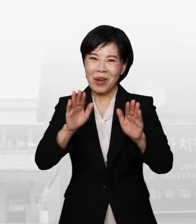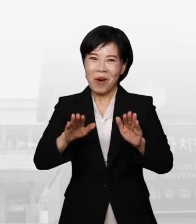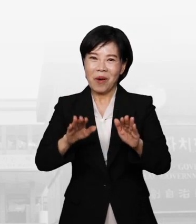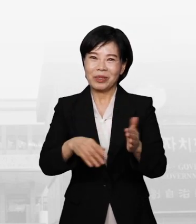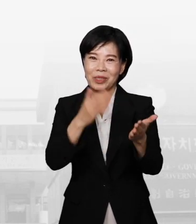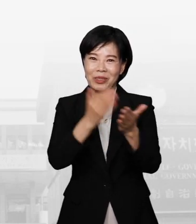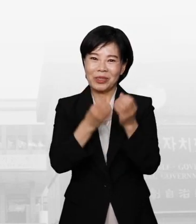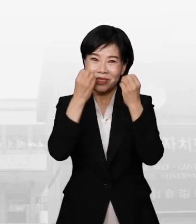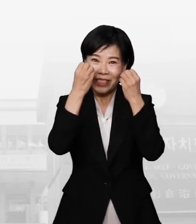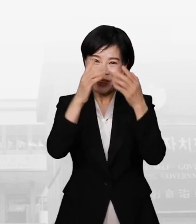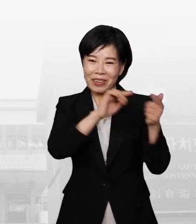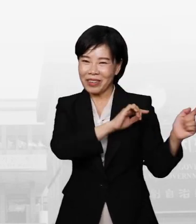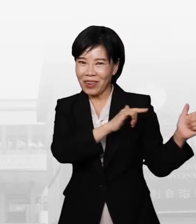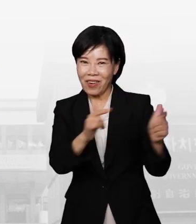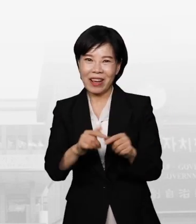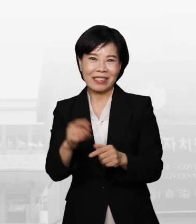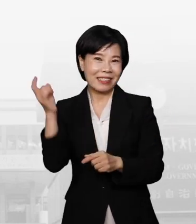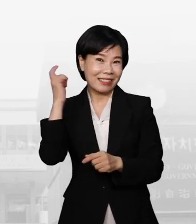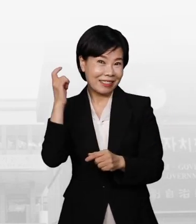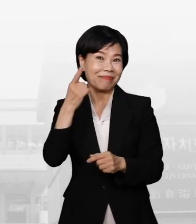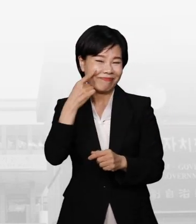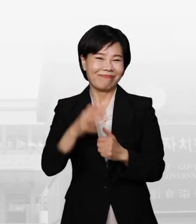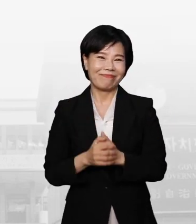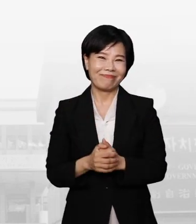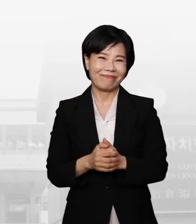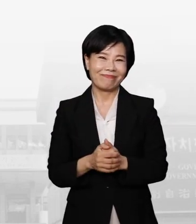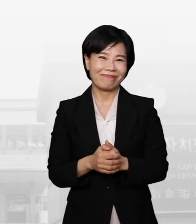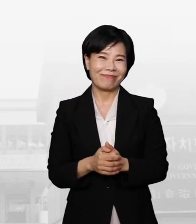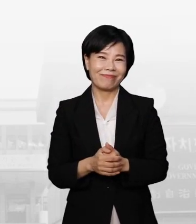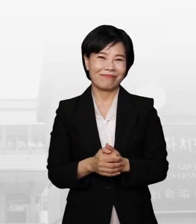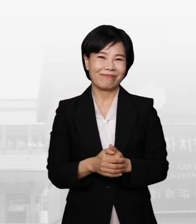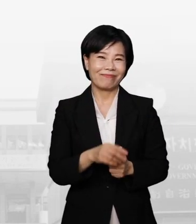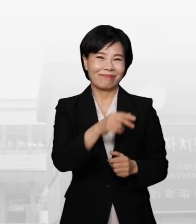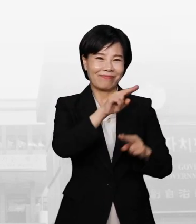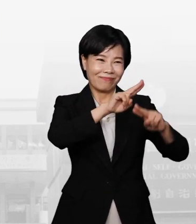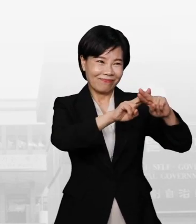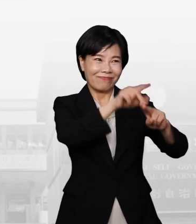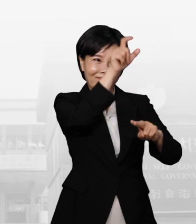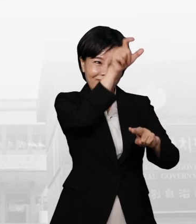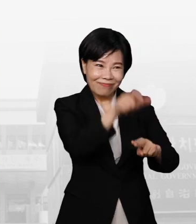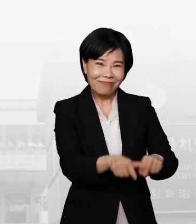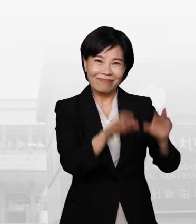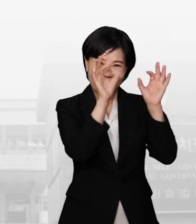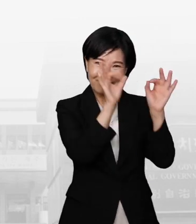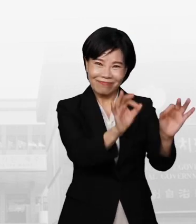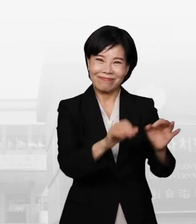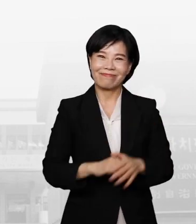오늘도 몬땅뉴스는 새롭고 다양한 소식들 준비했습니다. 이번 주 해시태그입니다.